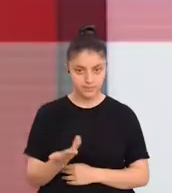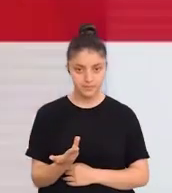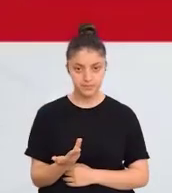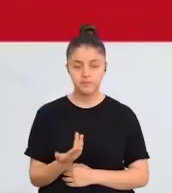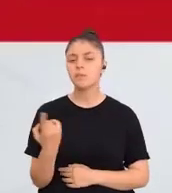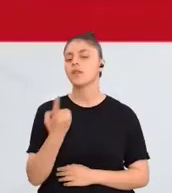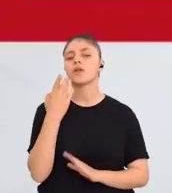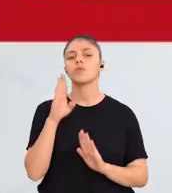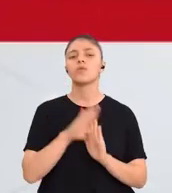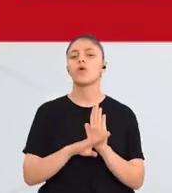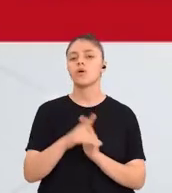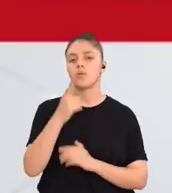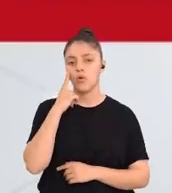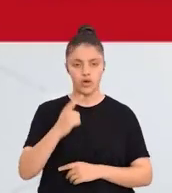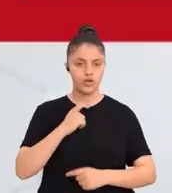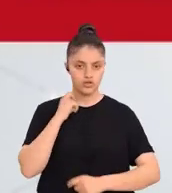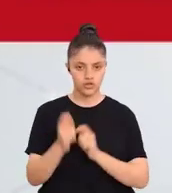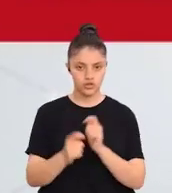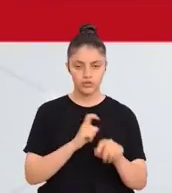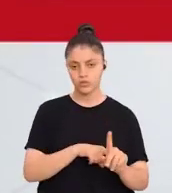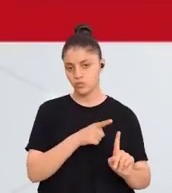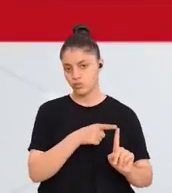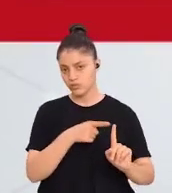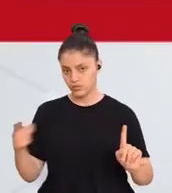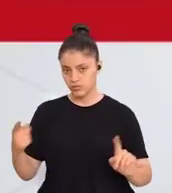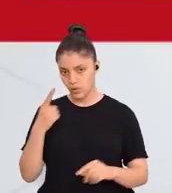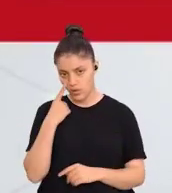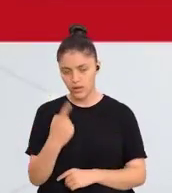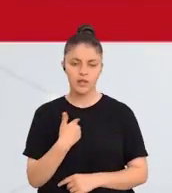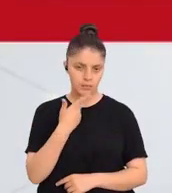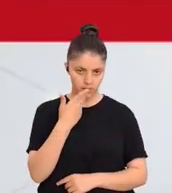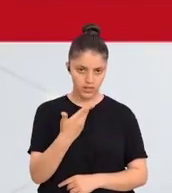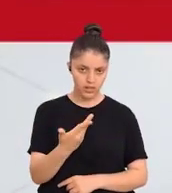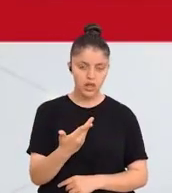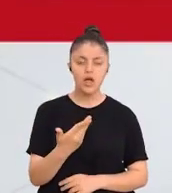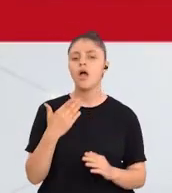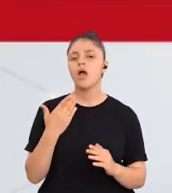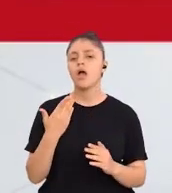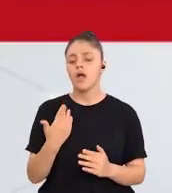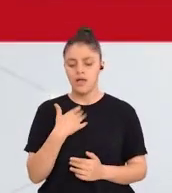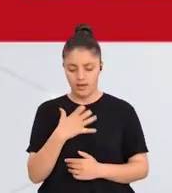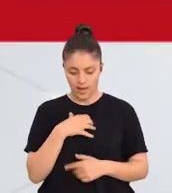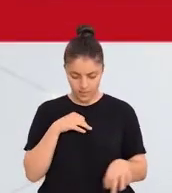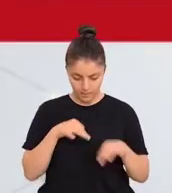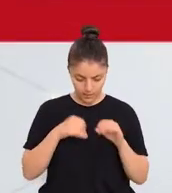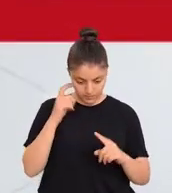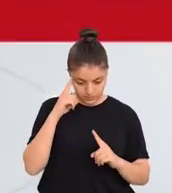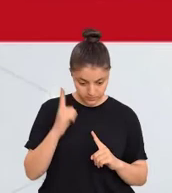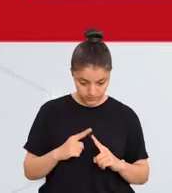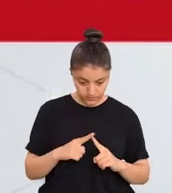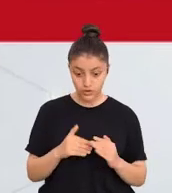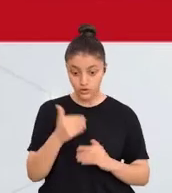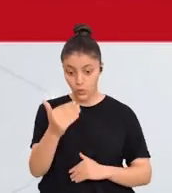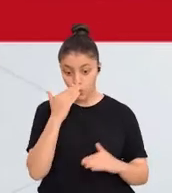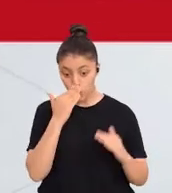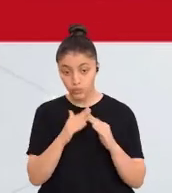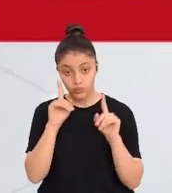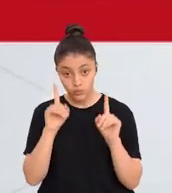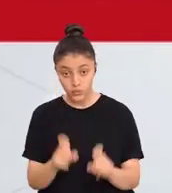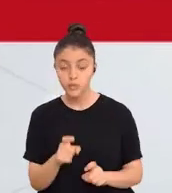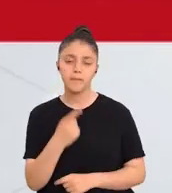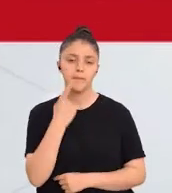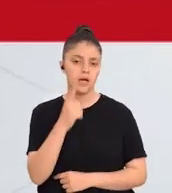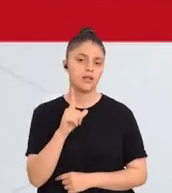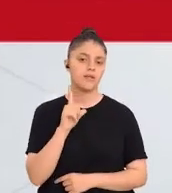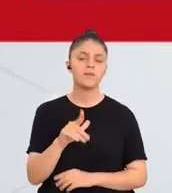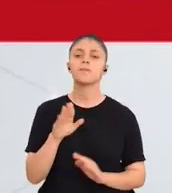Bir programın uygulama sürecinde dediğim gibi evdeki hesabın çarşıya uyup uyumadığına bakarız.